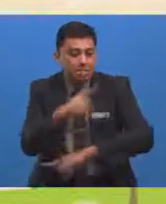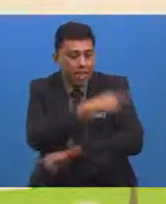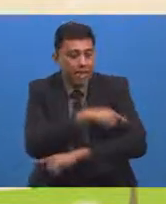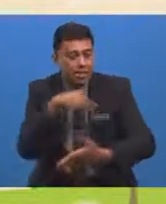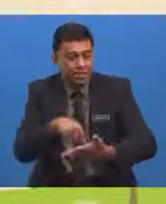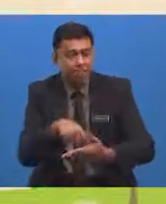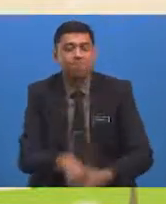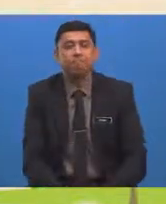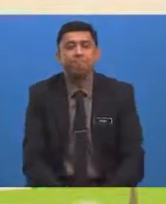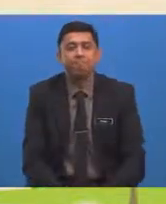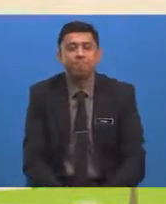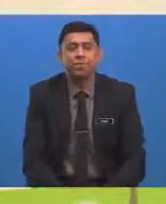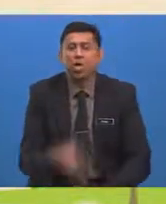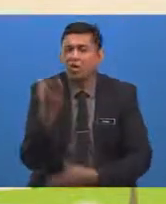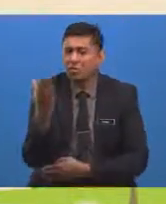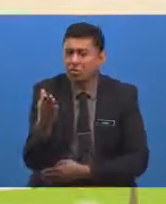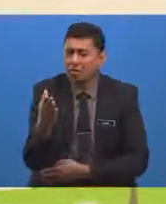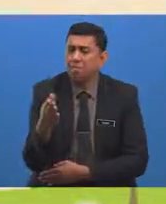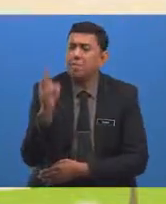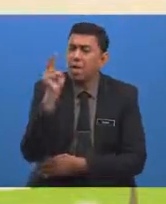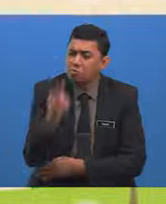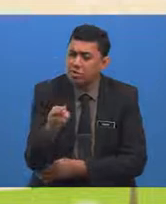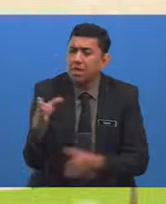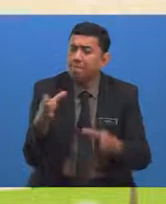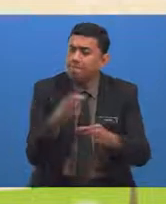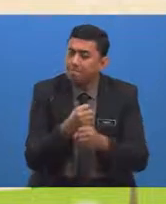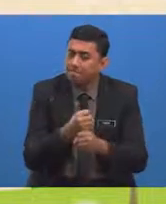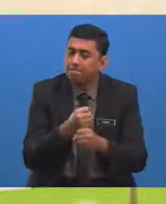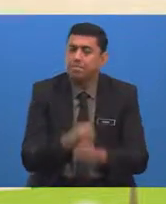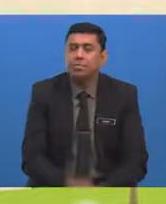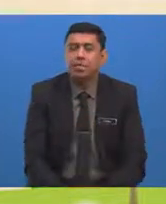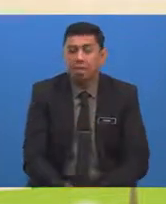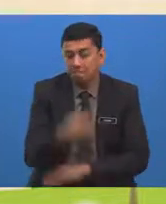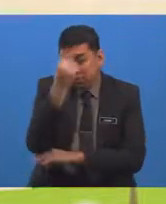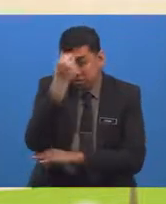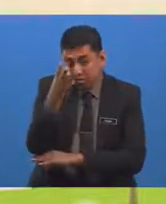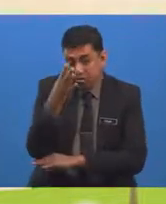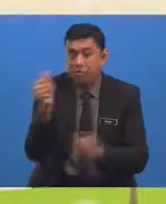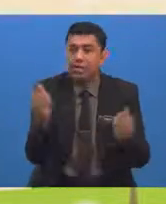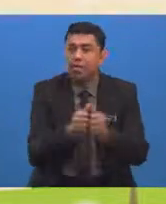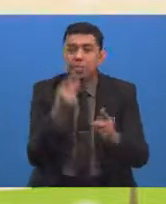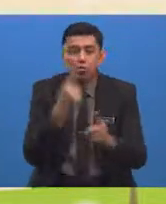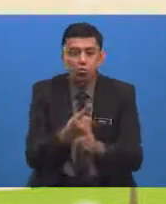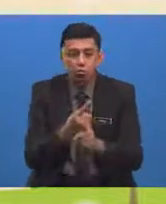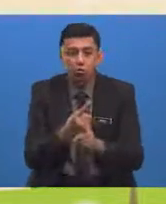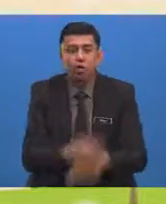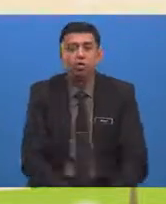ini Kamu seharusnya dapat Menyatakan dengan betul